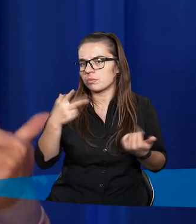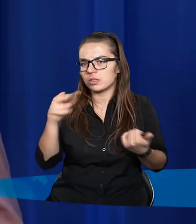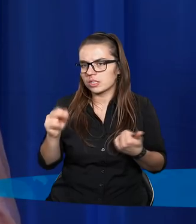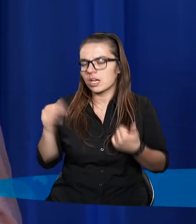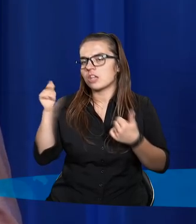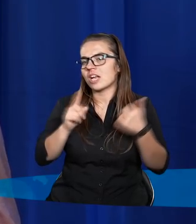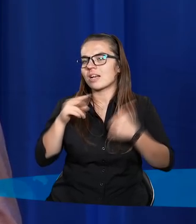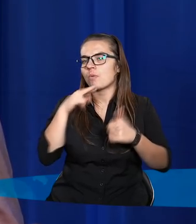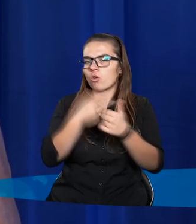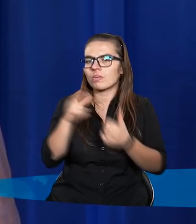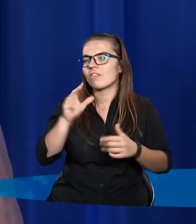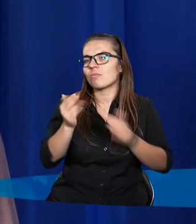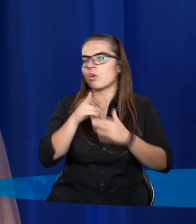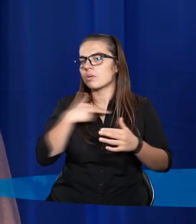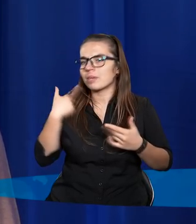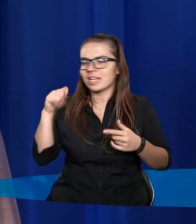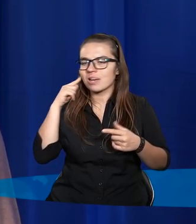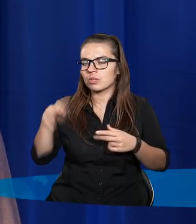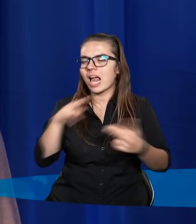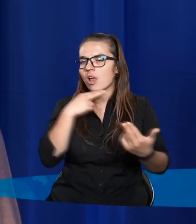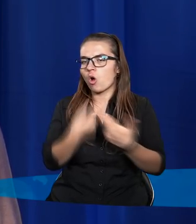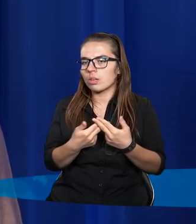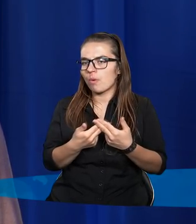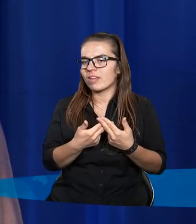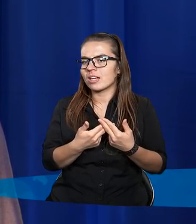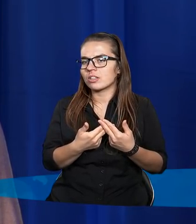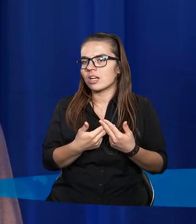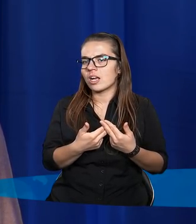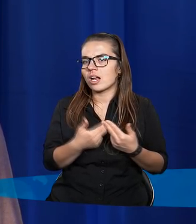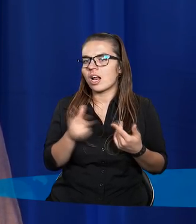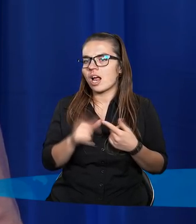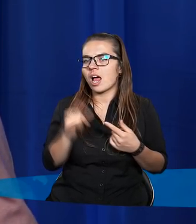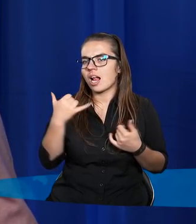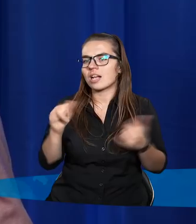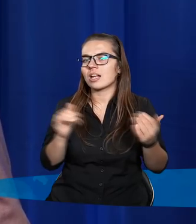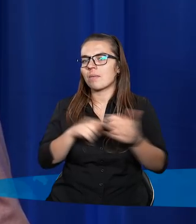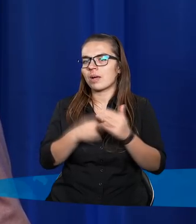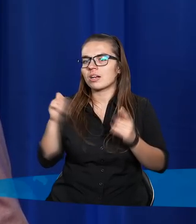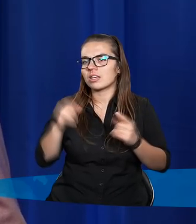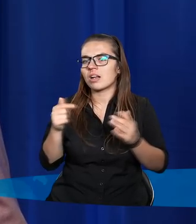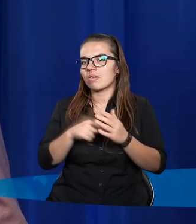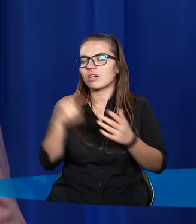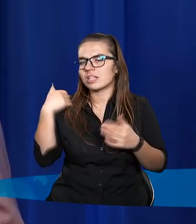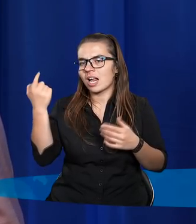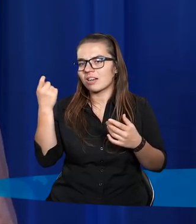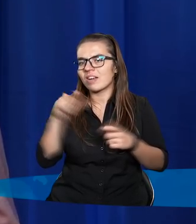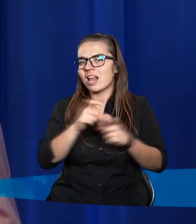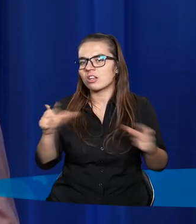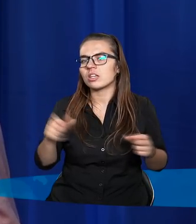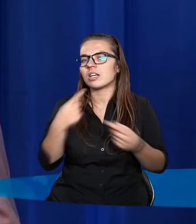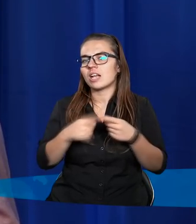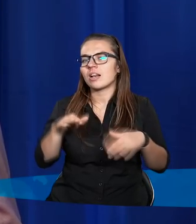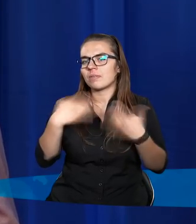Czasem odpowiada w sposób, że my nie słyszymy tej odpowiedzi, a innym razem właśnie musi minąć chwila czasu, zanim